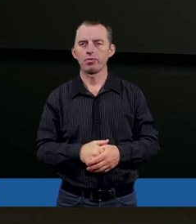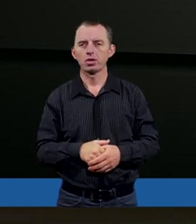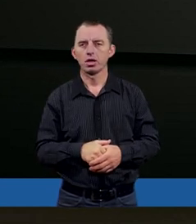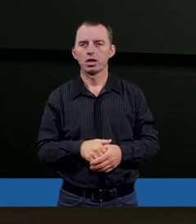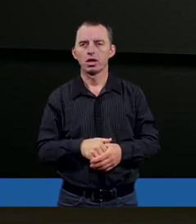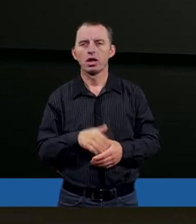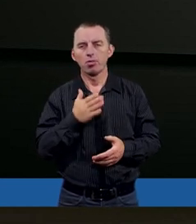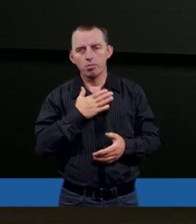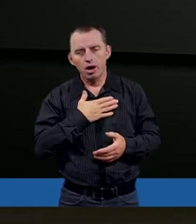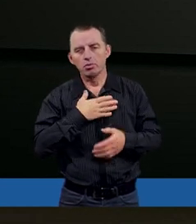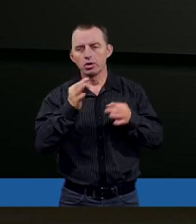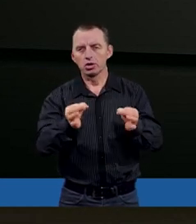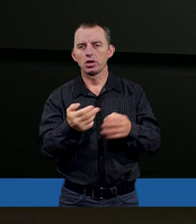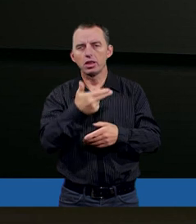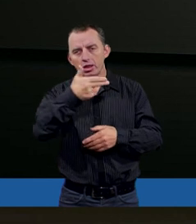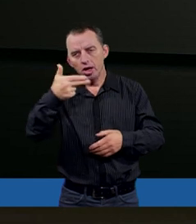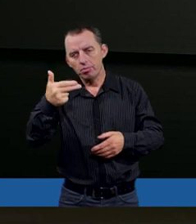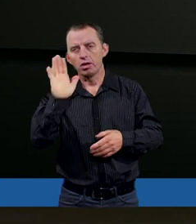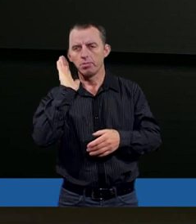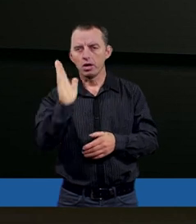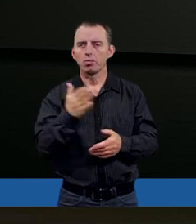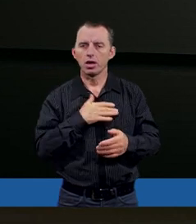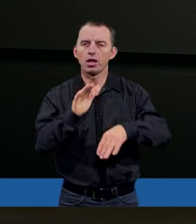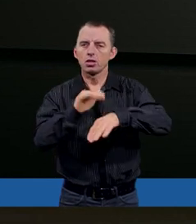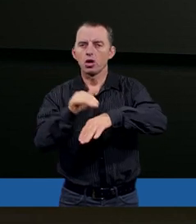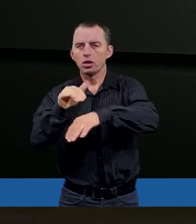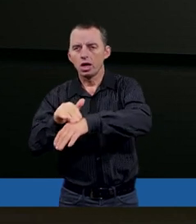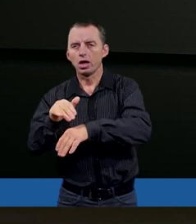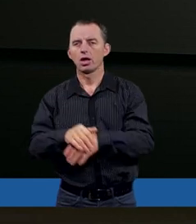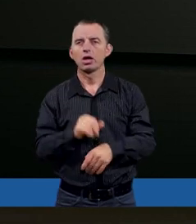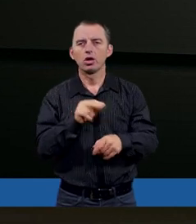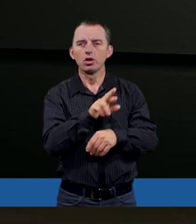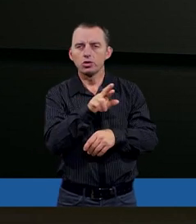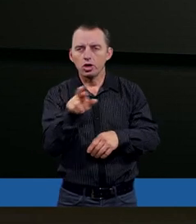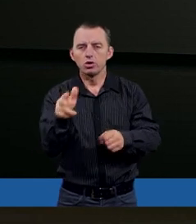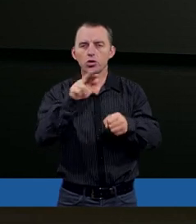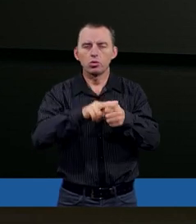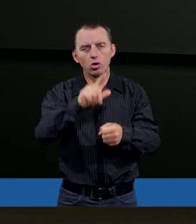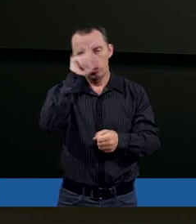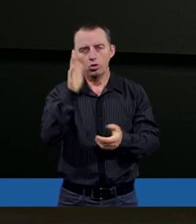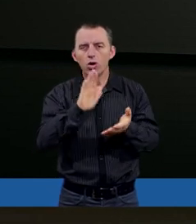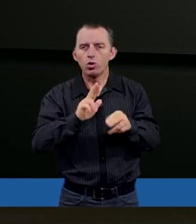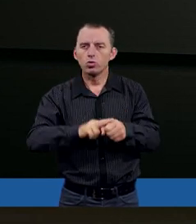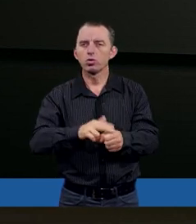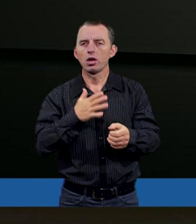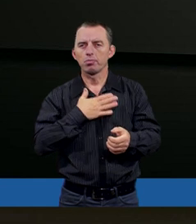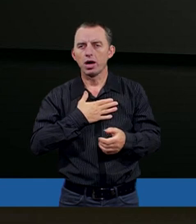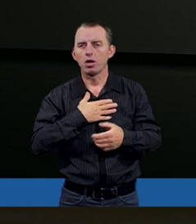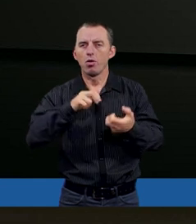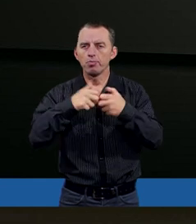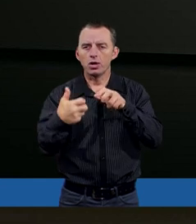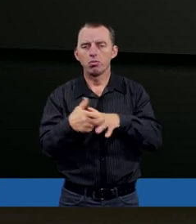Dzisiaj właśnie takich tematów będziemy dotykali. Rzeczy, z którymi ludzie mają problemy do dzisiaj.